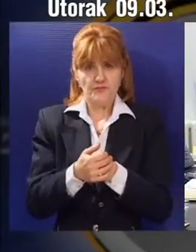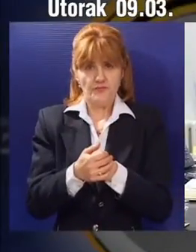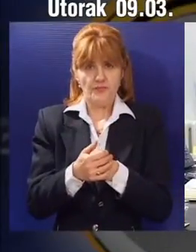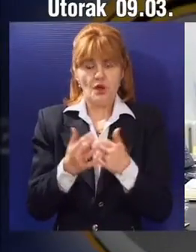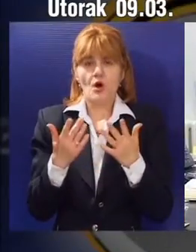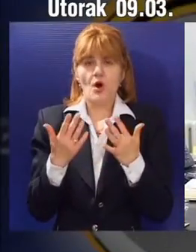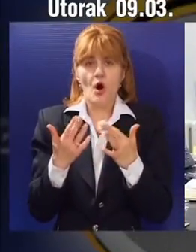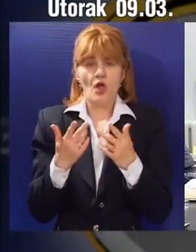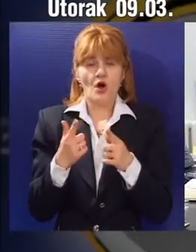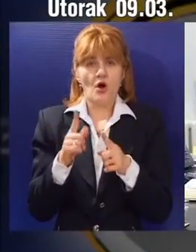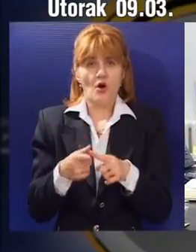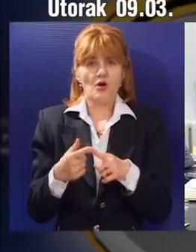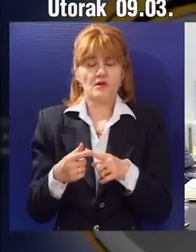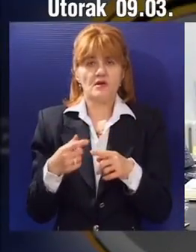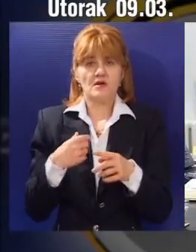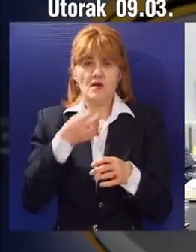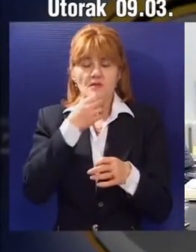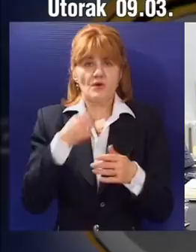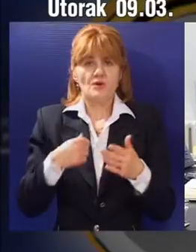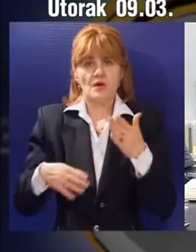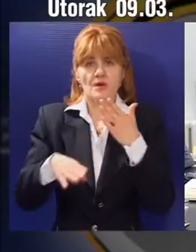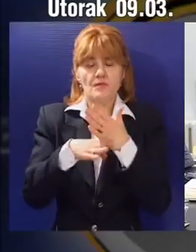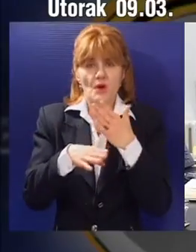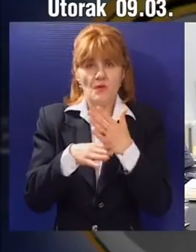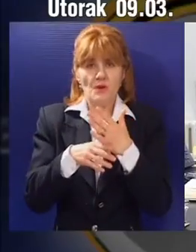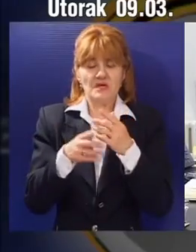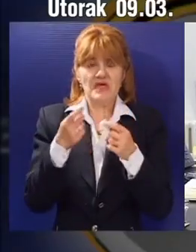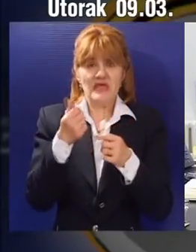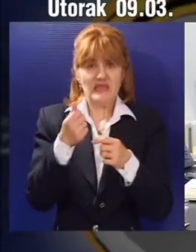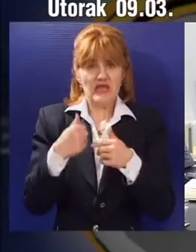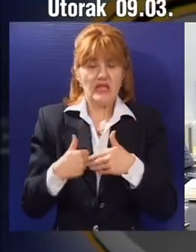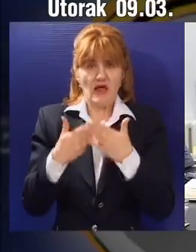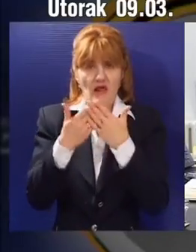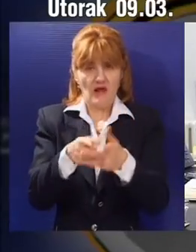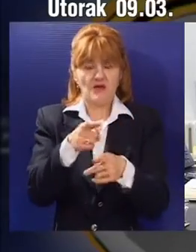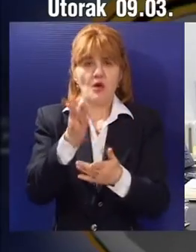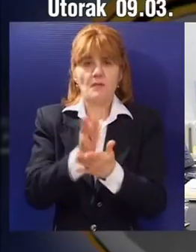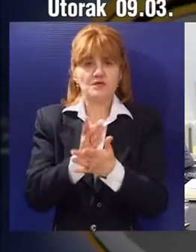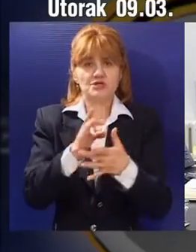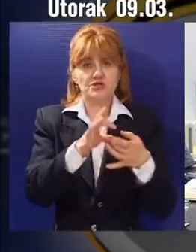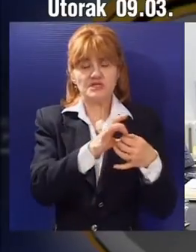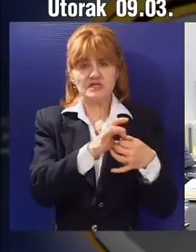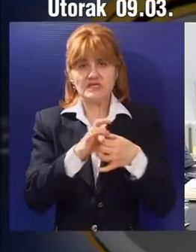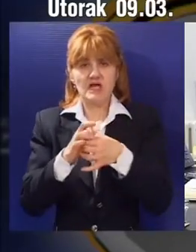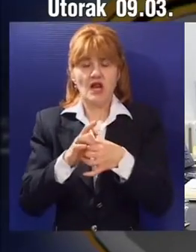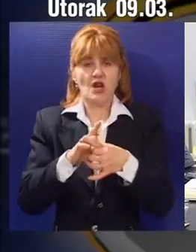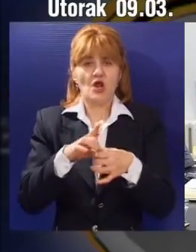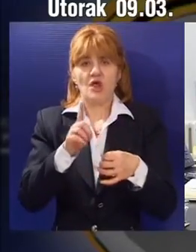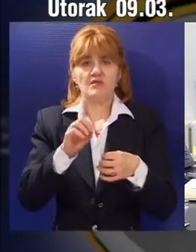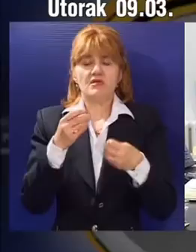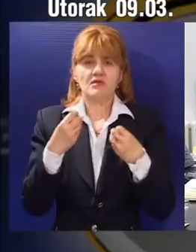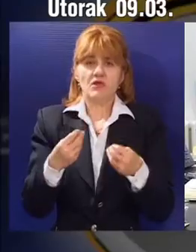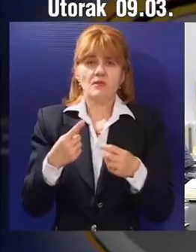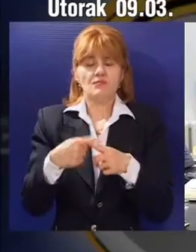god se stimulišu kamatnim stopama dinarski depoziti, oni će stalno biti u nepovoljnjoj